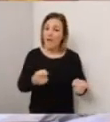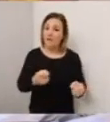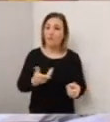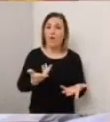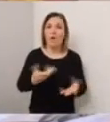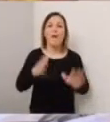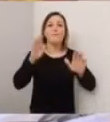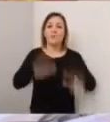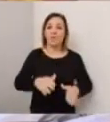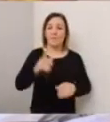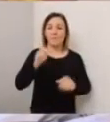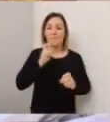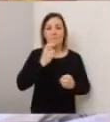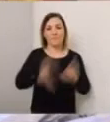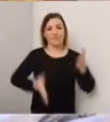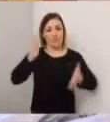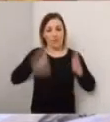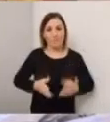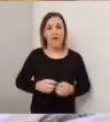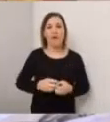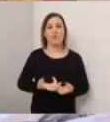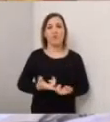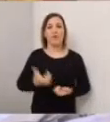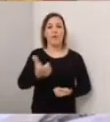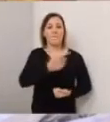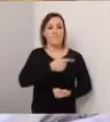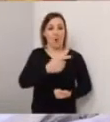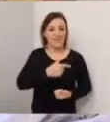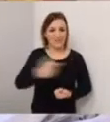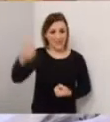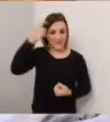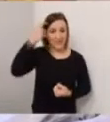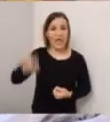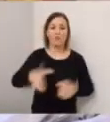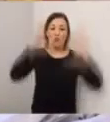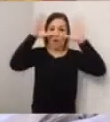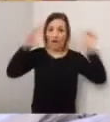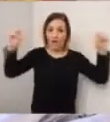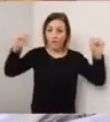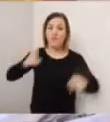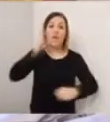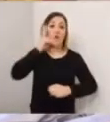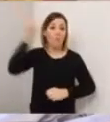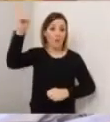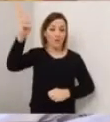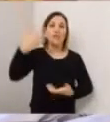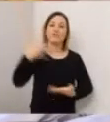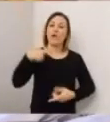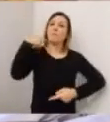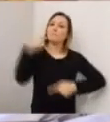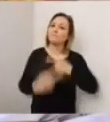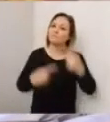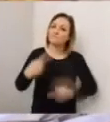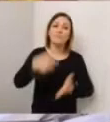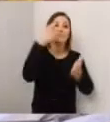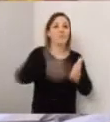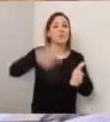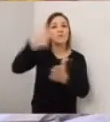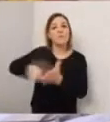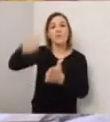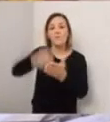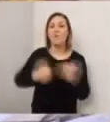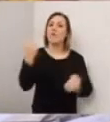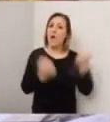momento sia la Polizia Municipale, sia la Polizia di Stato, i Carabinieri e la Guardia di Finanza procedono a